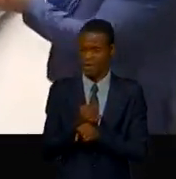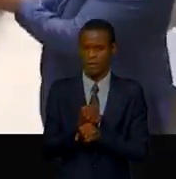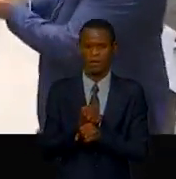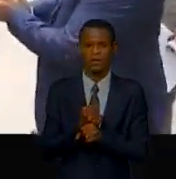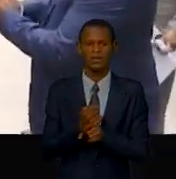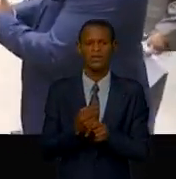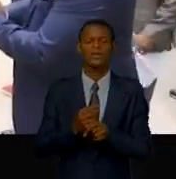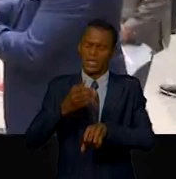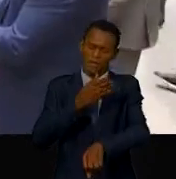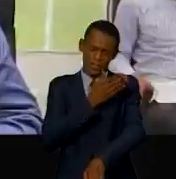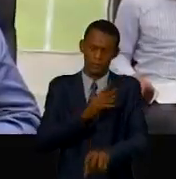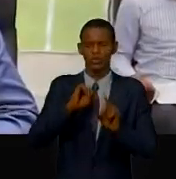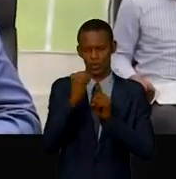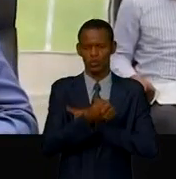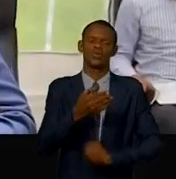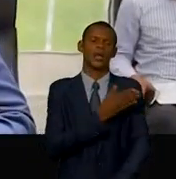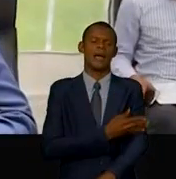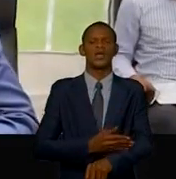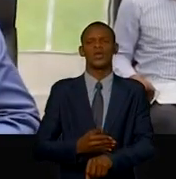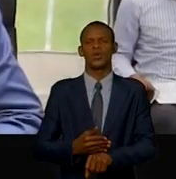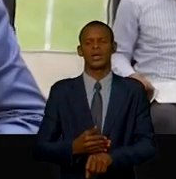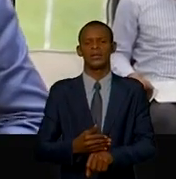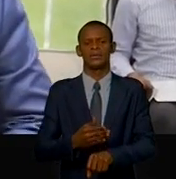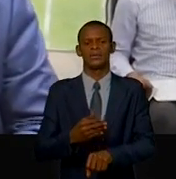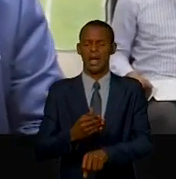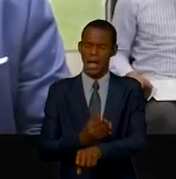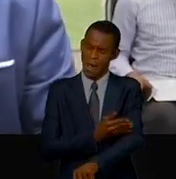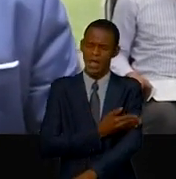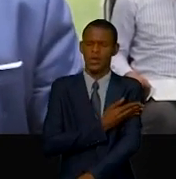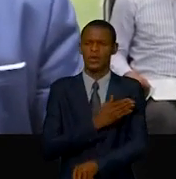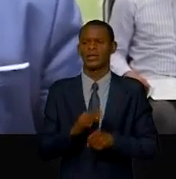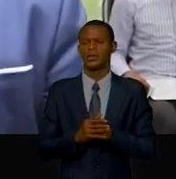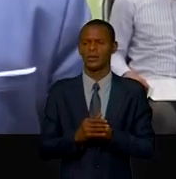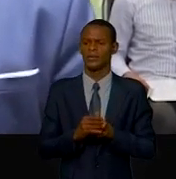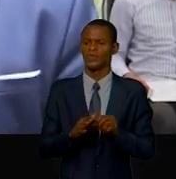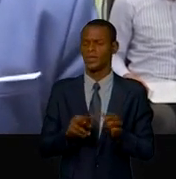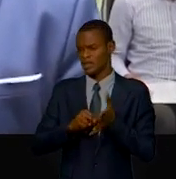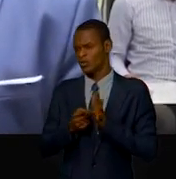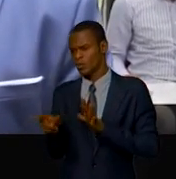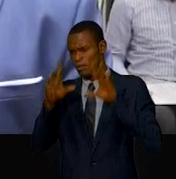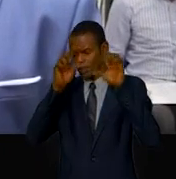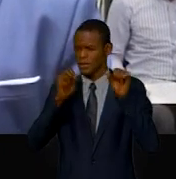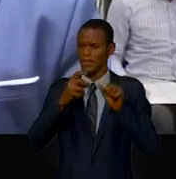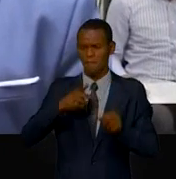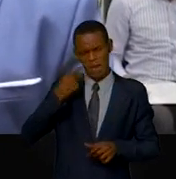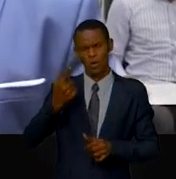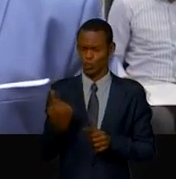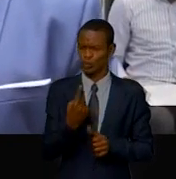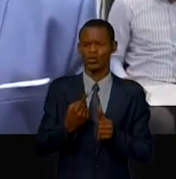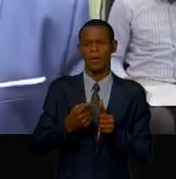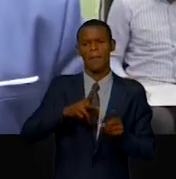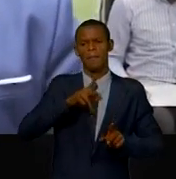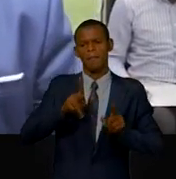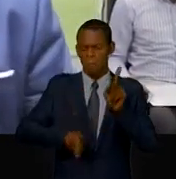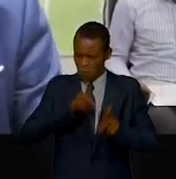à travers son mot d'ordre. Le peuple d'abord et pour ma part,